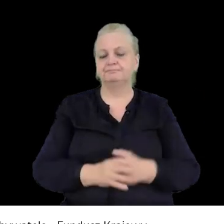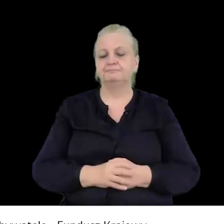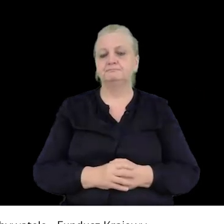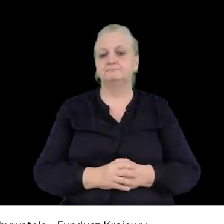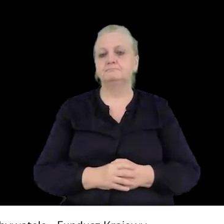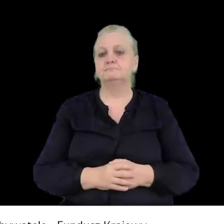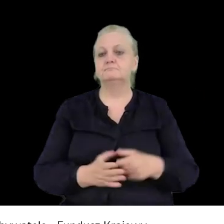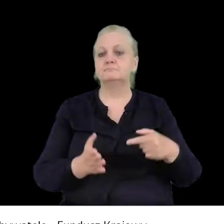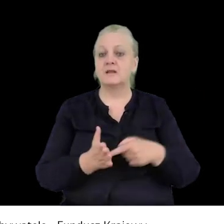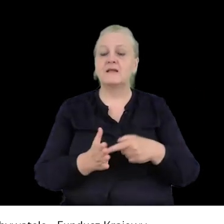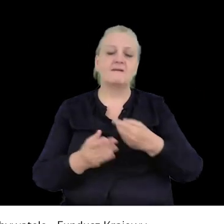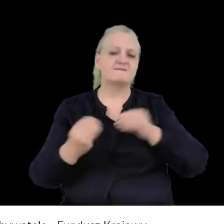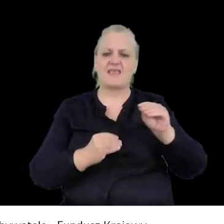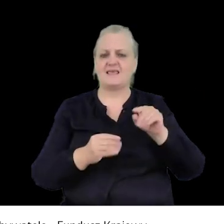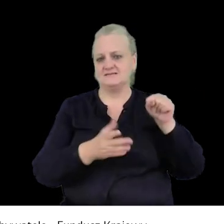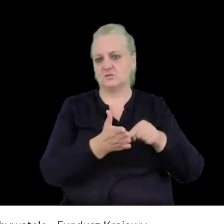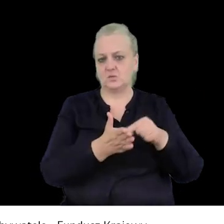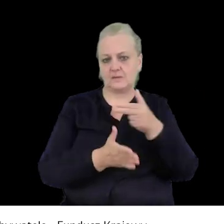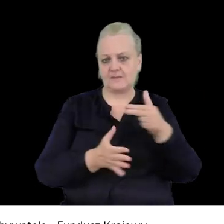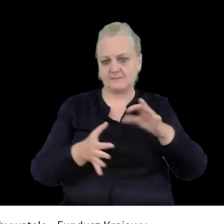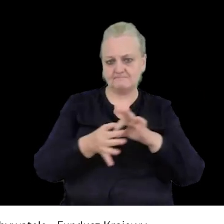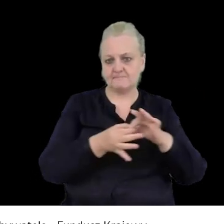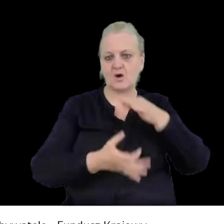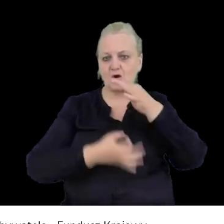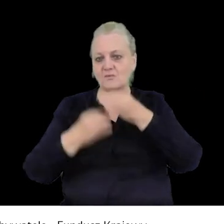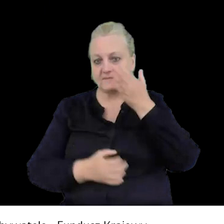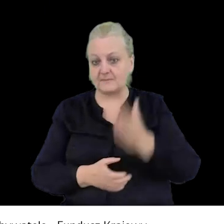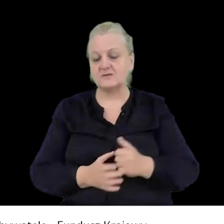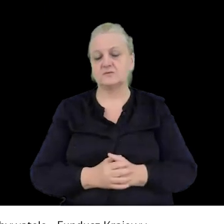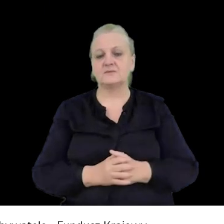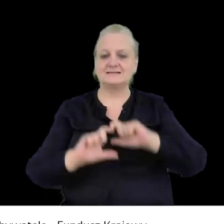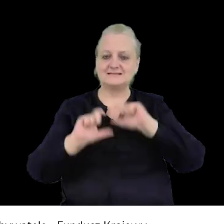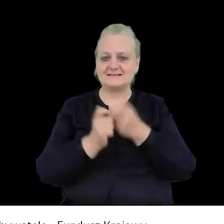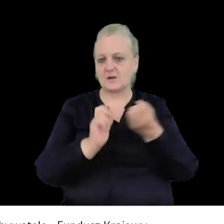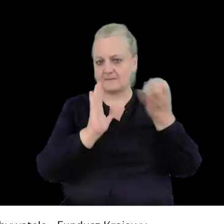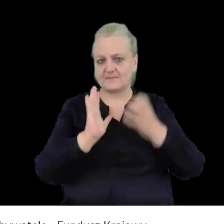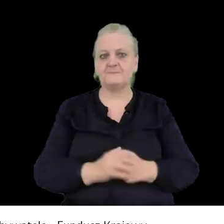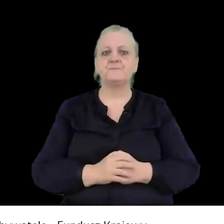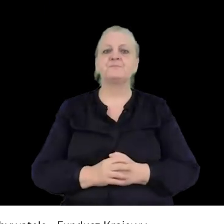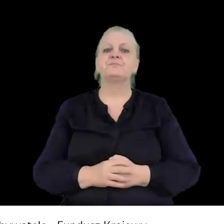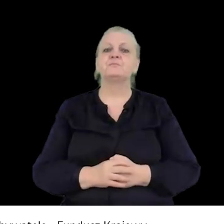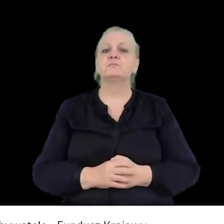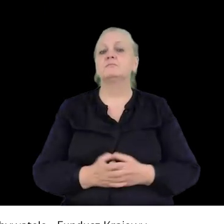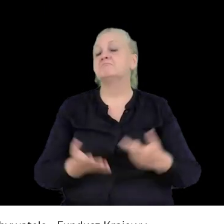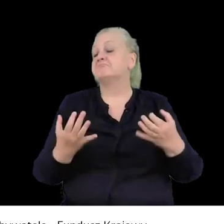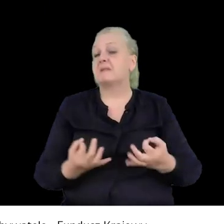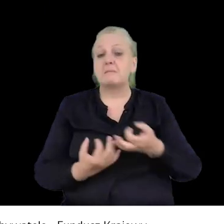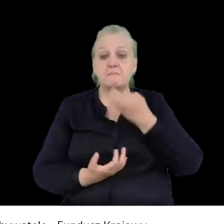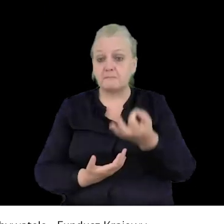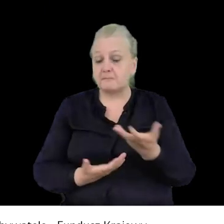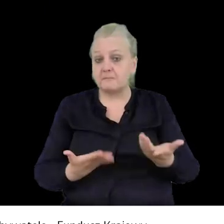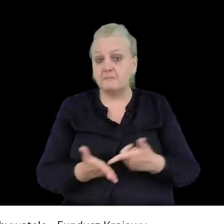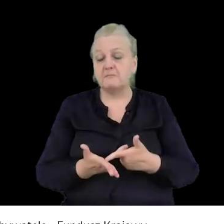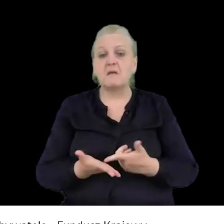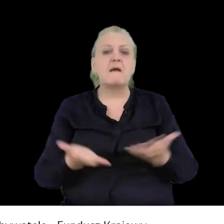I do niej też się będę chyba najczęściej odwoływać w całej tej prezentacji. No i pytanie, dlaczego w ogóle to wolność